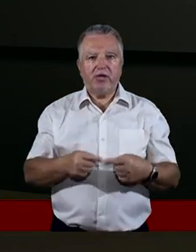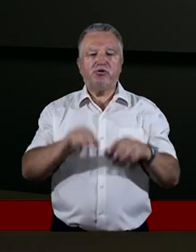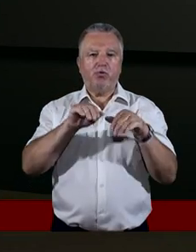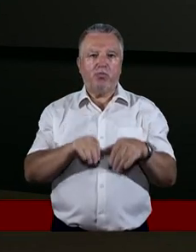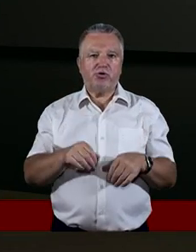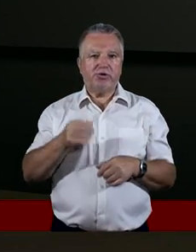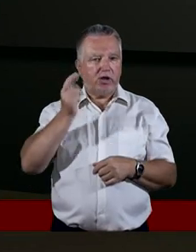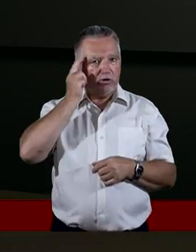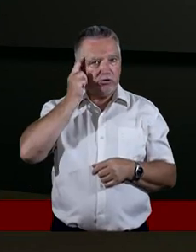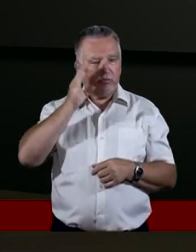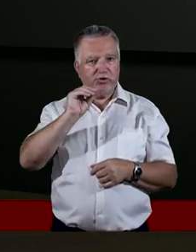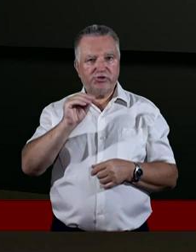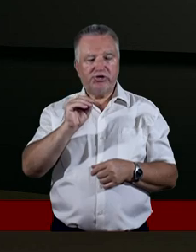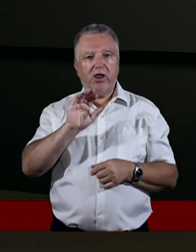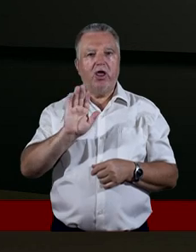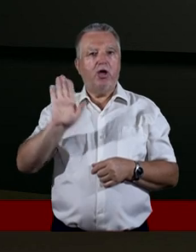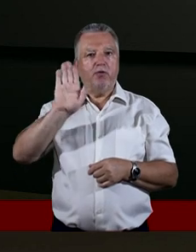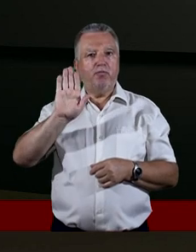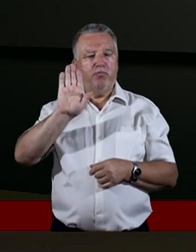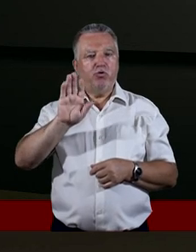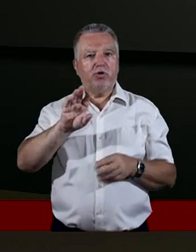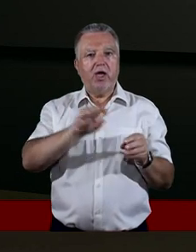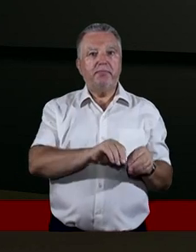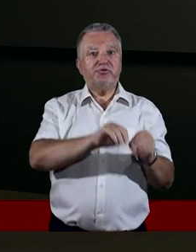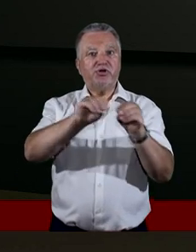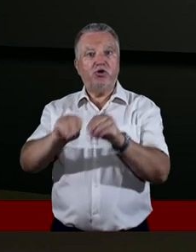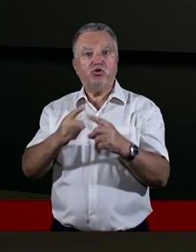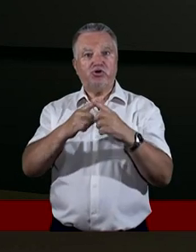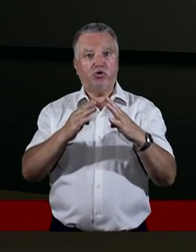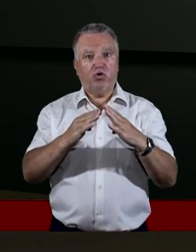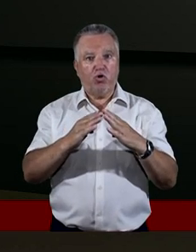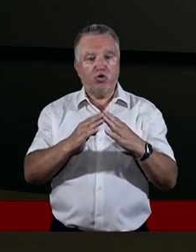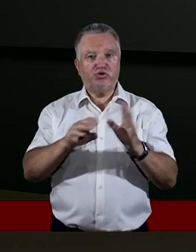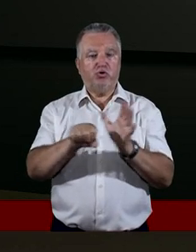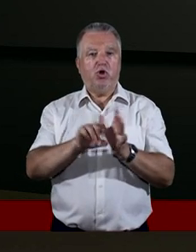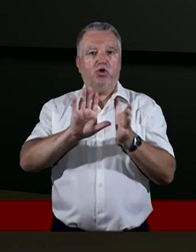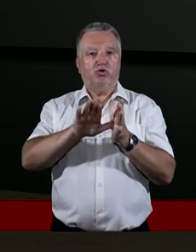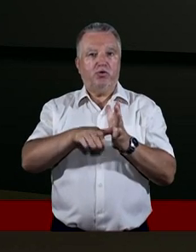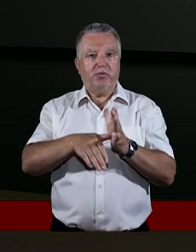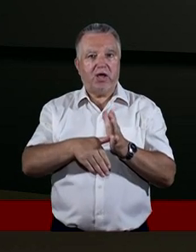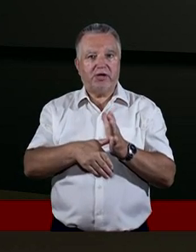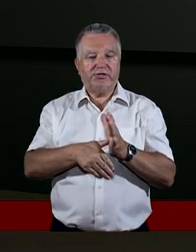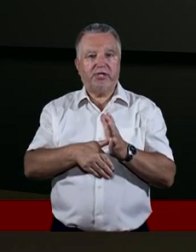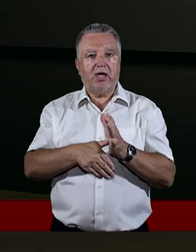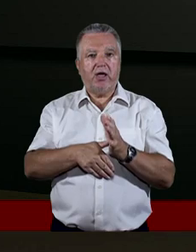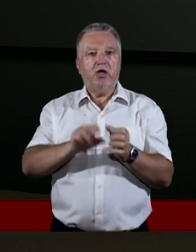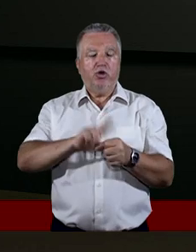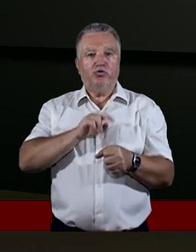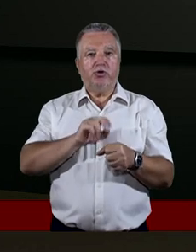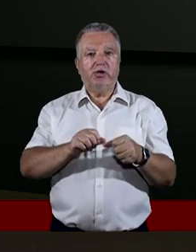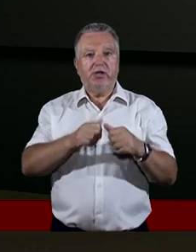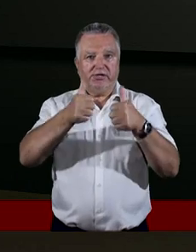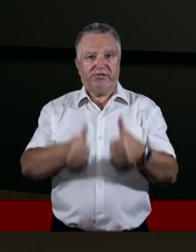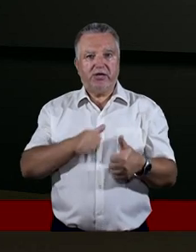można wywnioskować, że Pan Bóg przesadza Kościół do miasta. Tak, ten Kościół stał się narzędziem w rękach Bożych, by